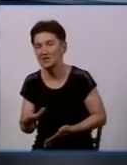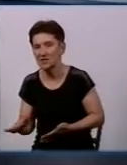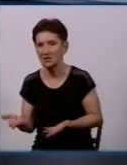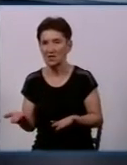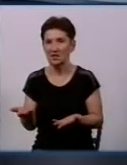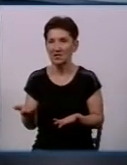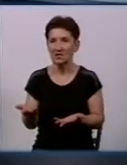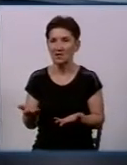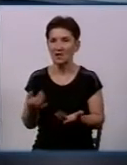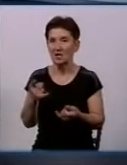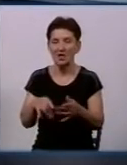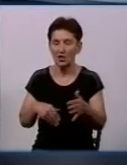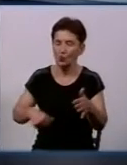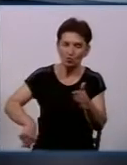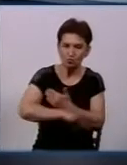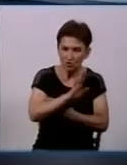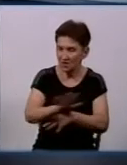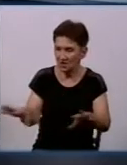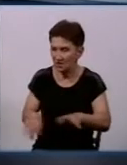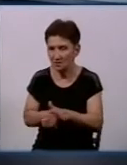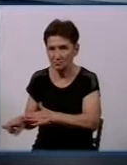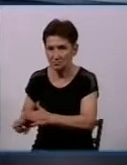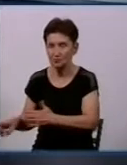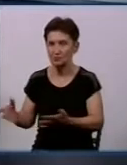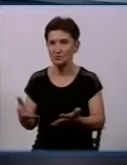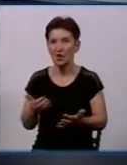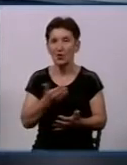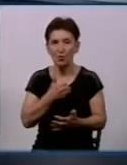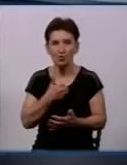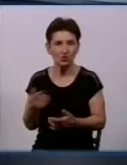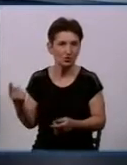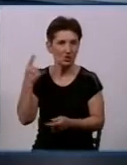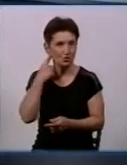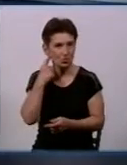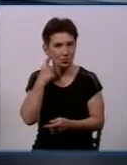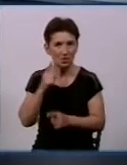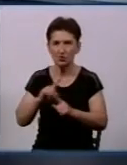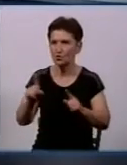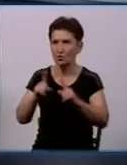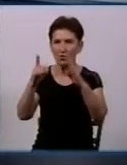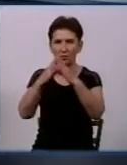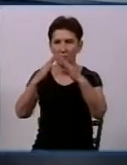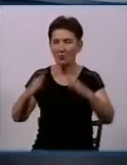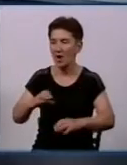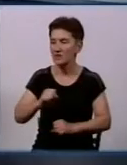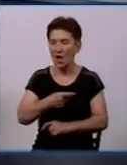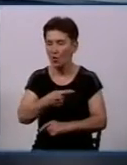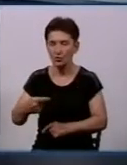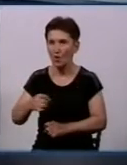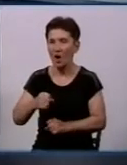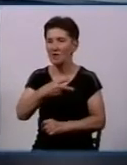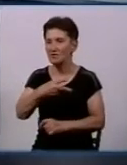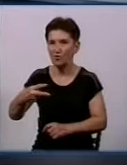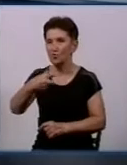евакуювалися власники. Обов'язково хотілося б чути інформацію про те, що будинок не одноповерховий, а двох-трьохповерховий.